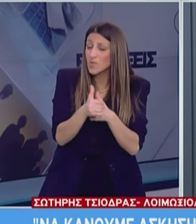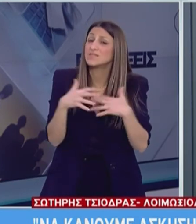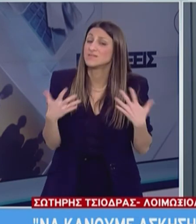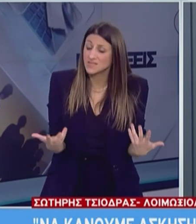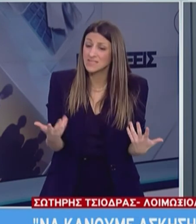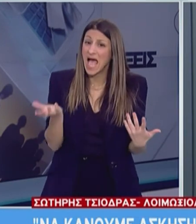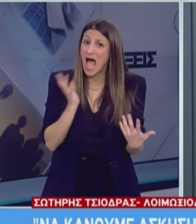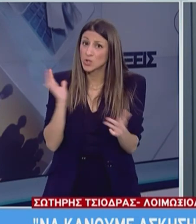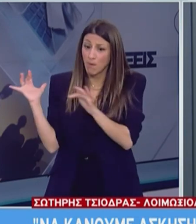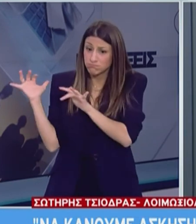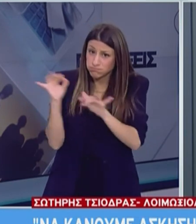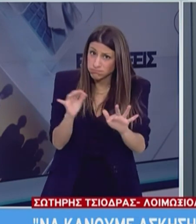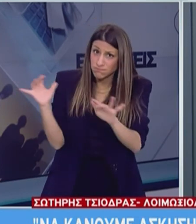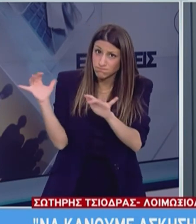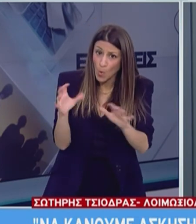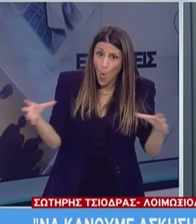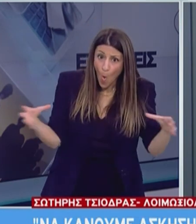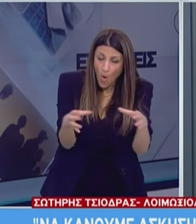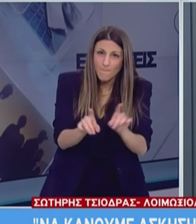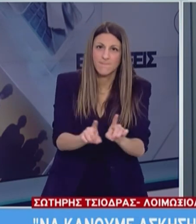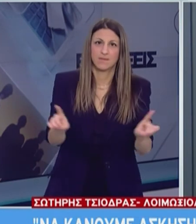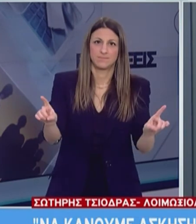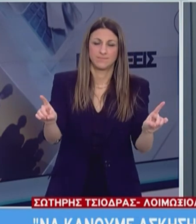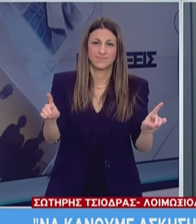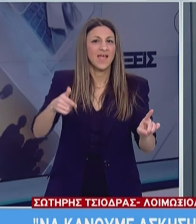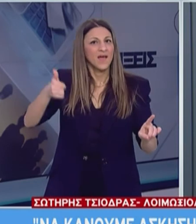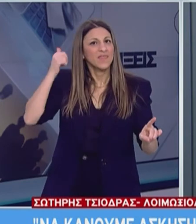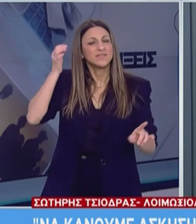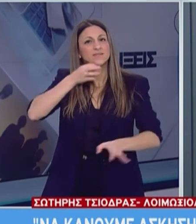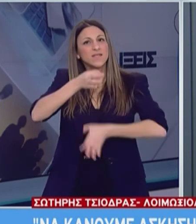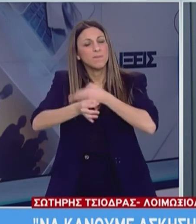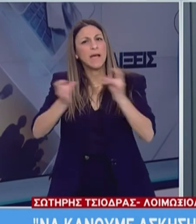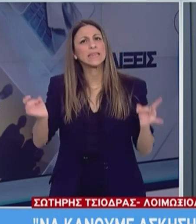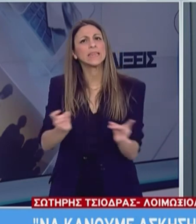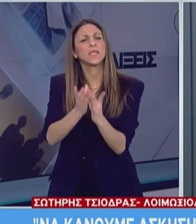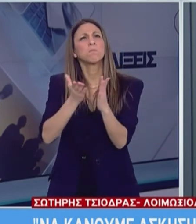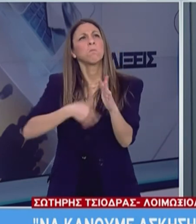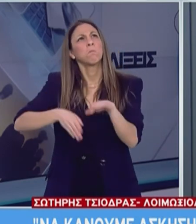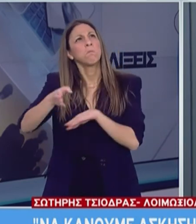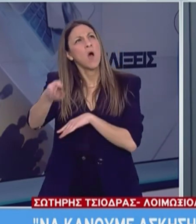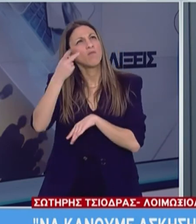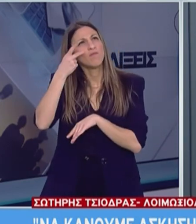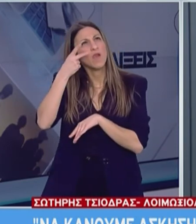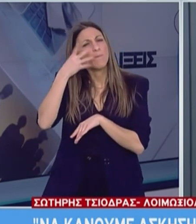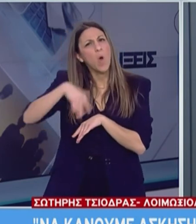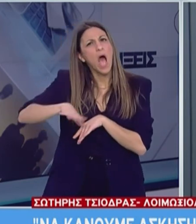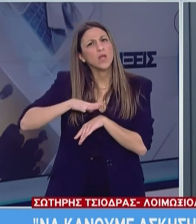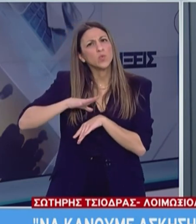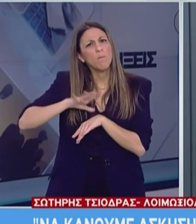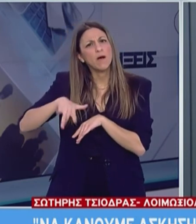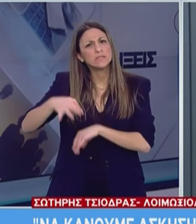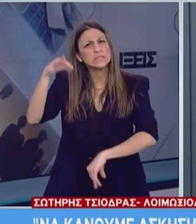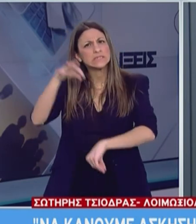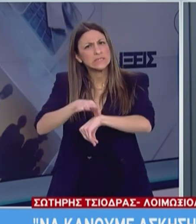χώρους είναι ο συνοστισμός. Δεν σας είπα χθες ότι πηγαίνοντας και βλέποντας τους συνανθρώπους μας που ήταν